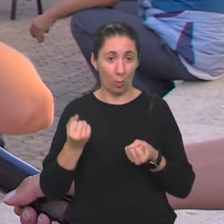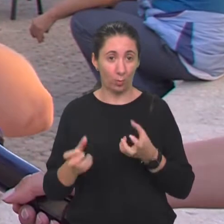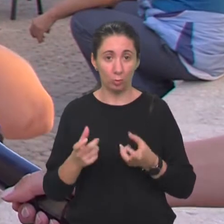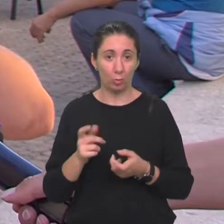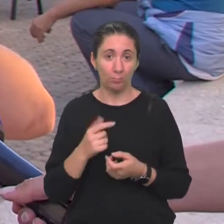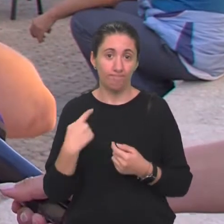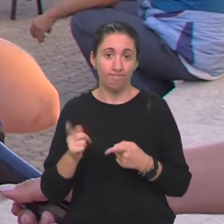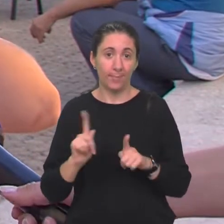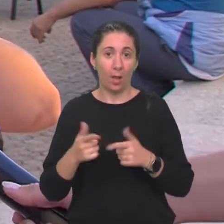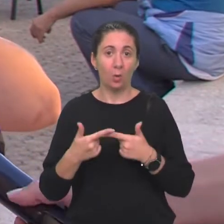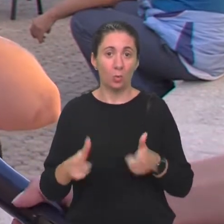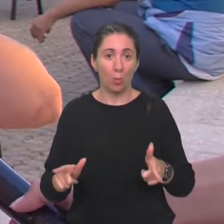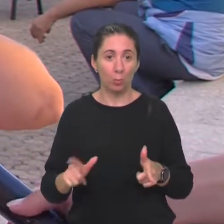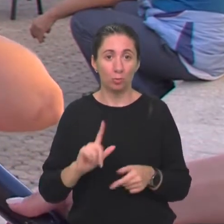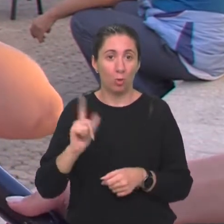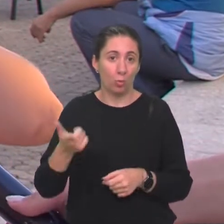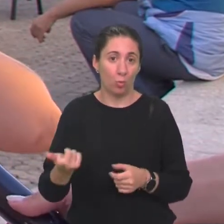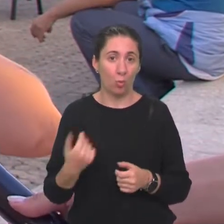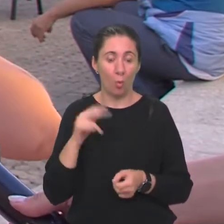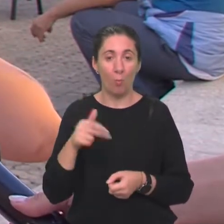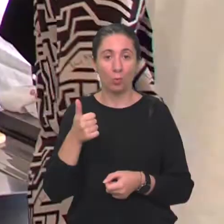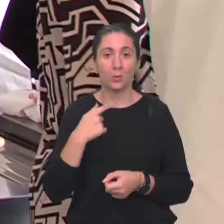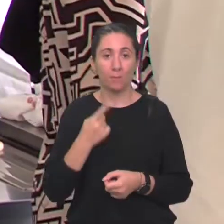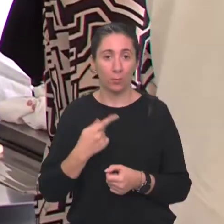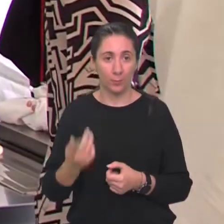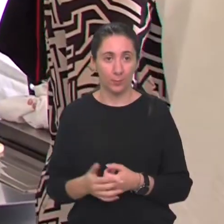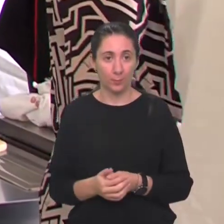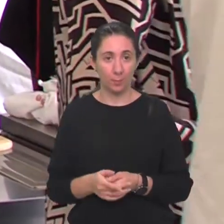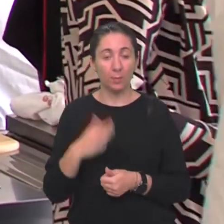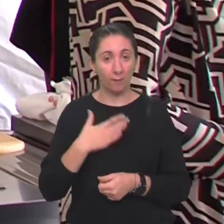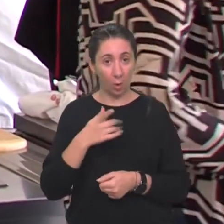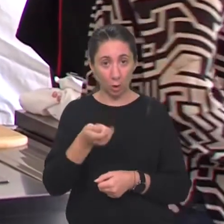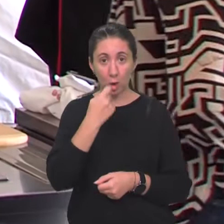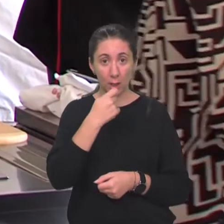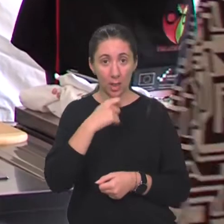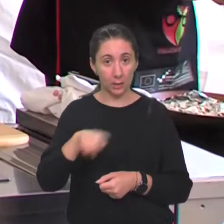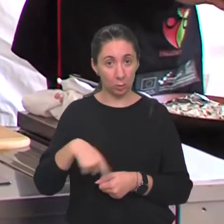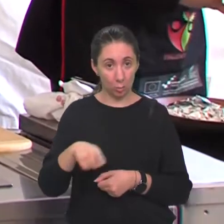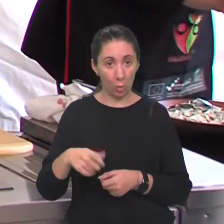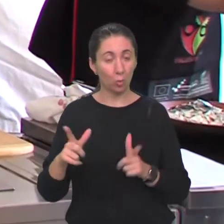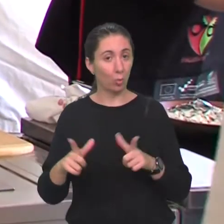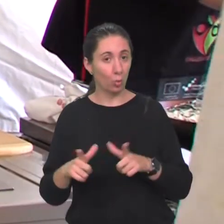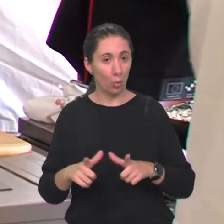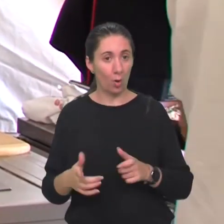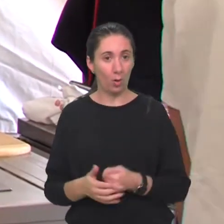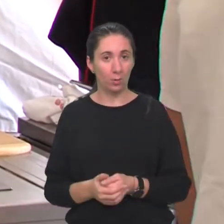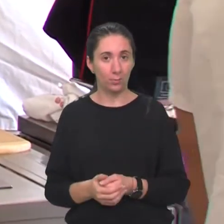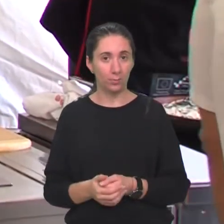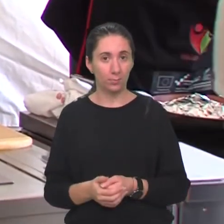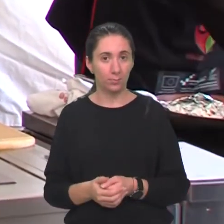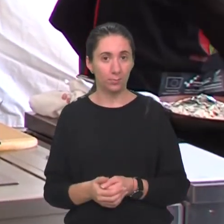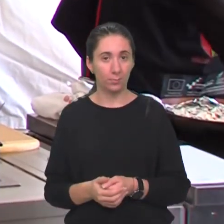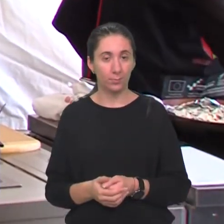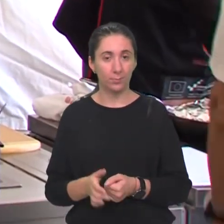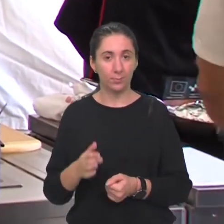ne dopuštaju drugo. A voliš li ti jest tortu i kolač? Ja